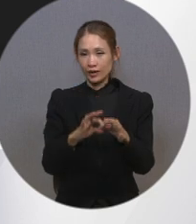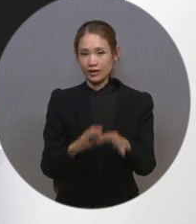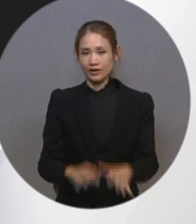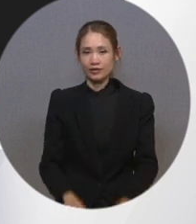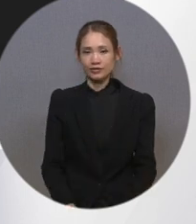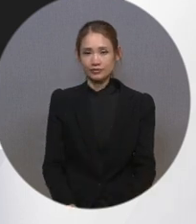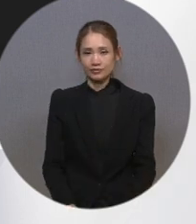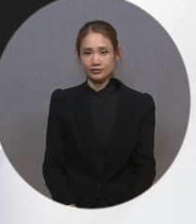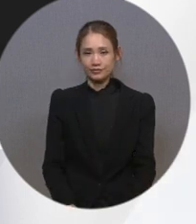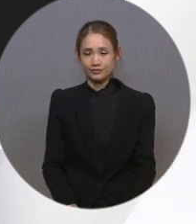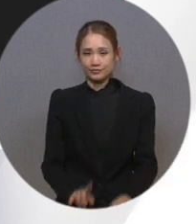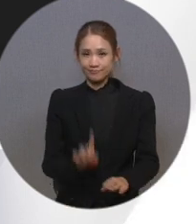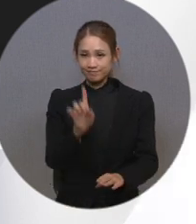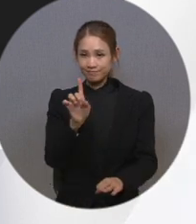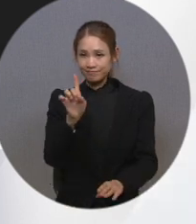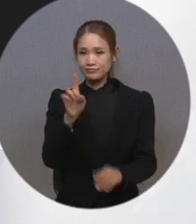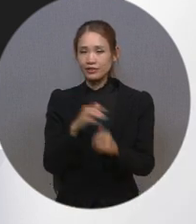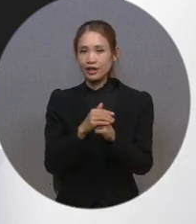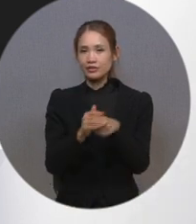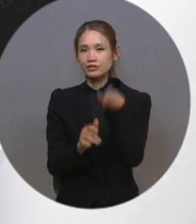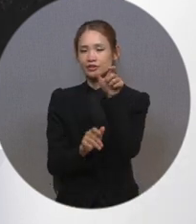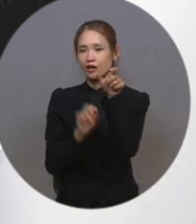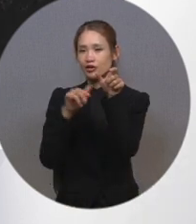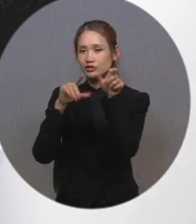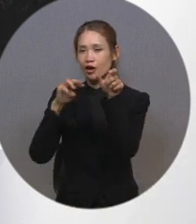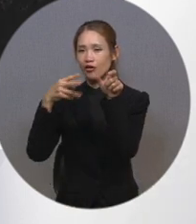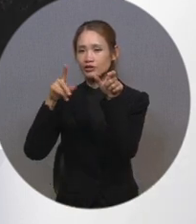상단 설정 메뉴에 진입합니다.